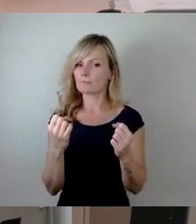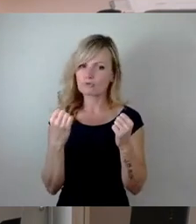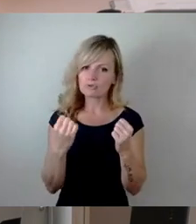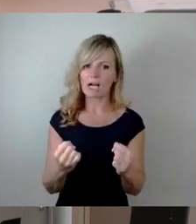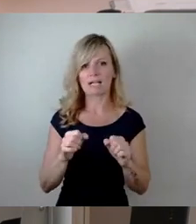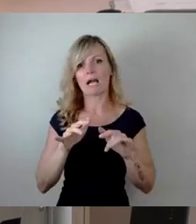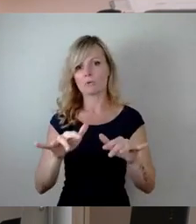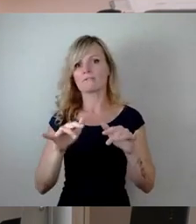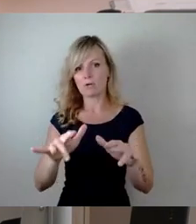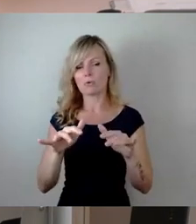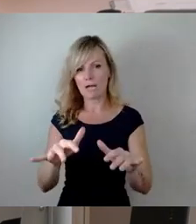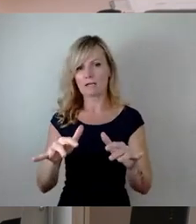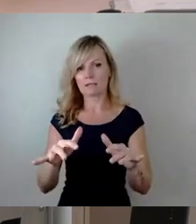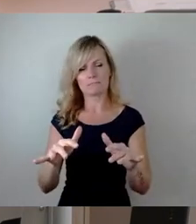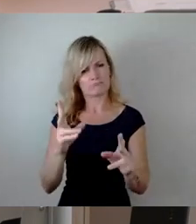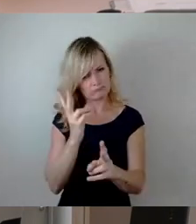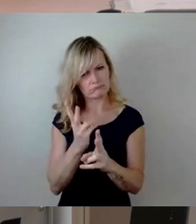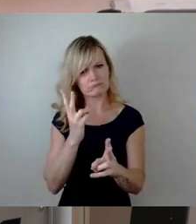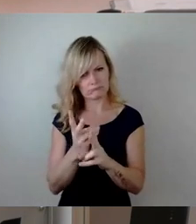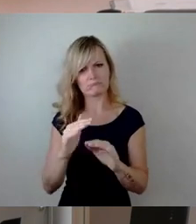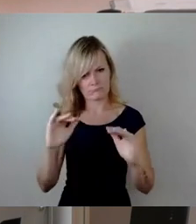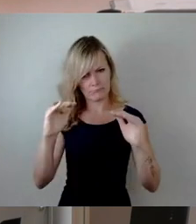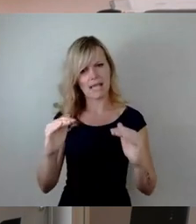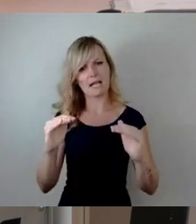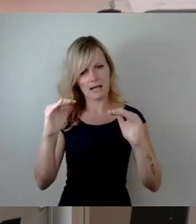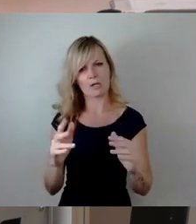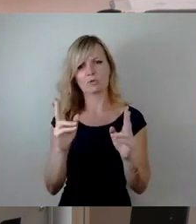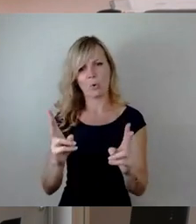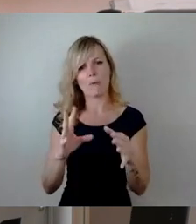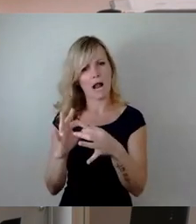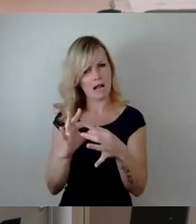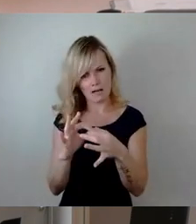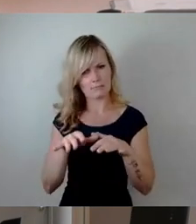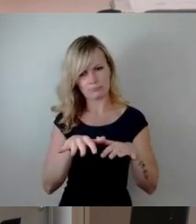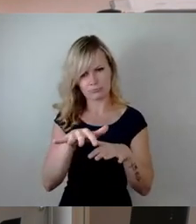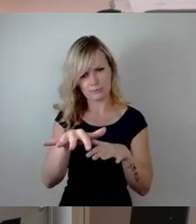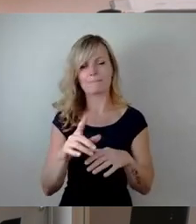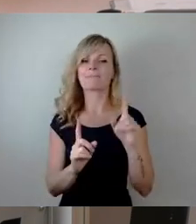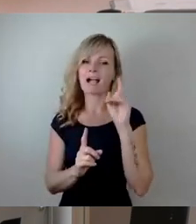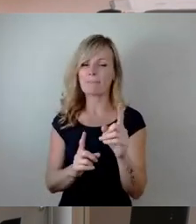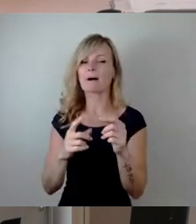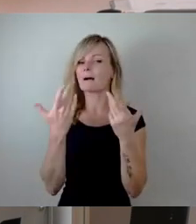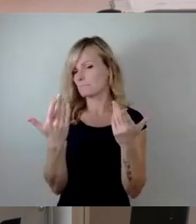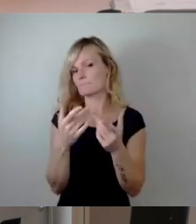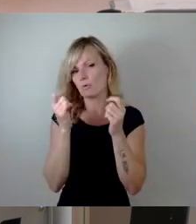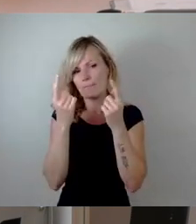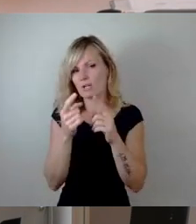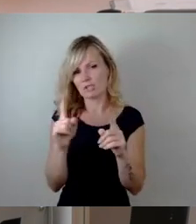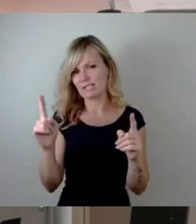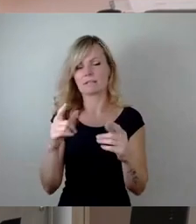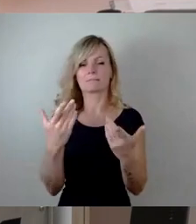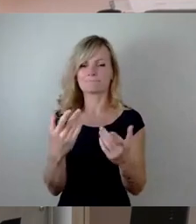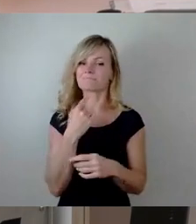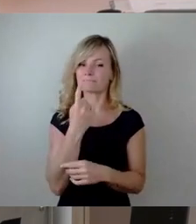Es ist abzusehen, dass, wenig überraschend, das entsprechende Wehr, so wird es dann berechnet,